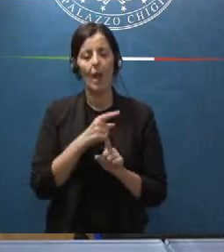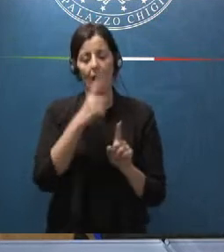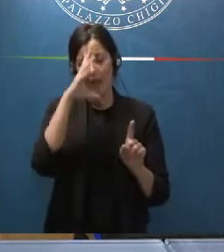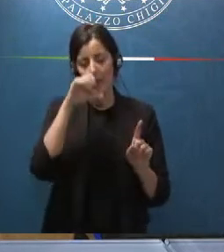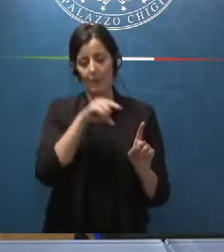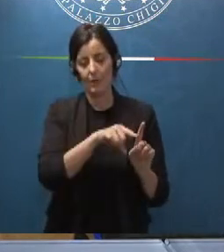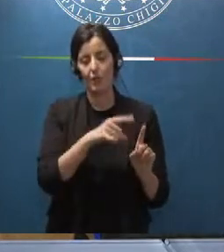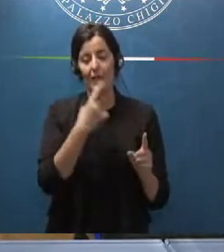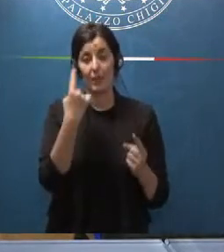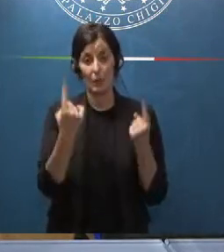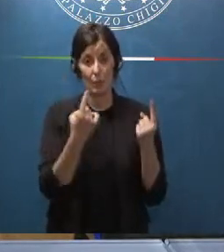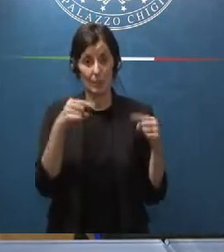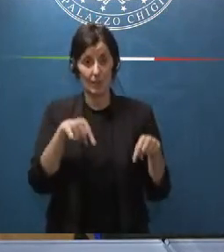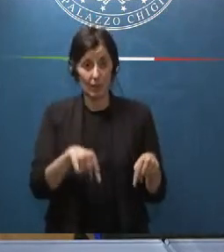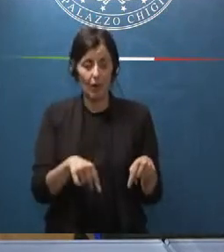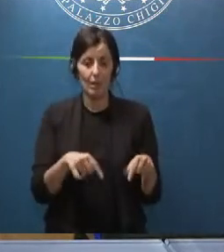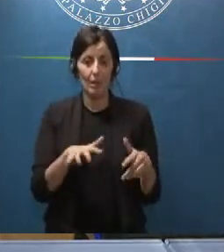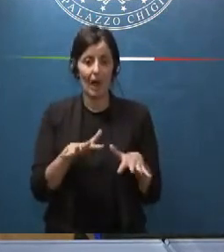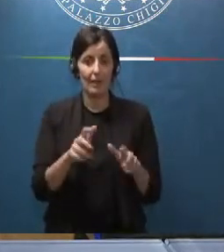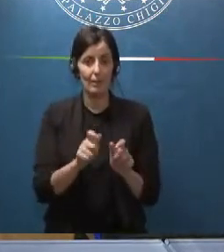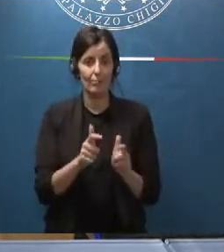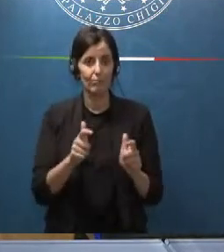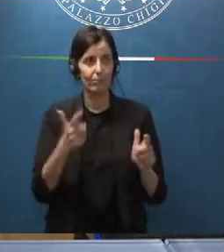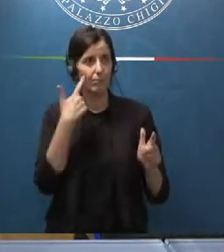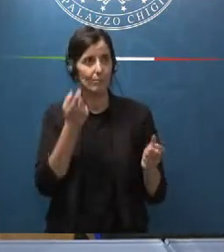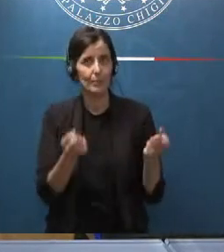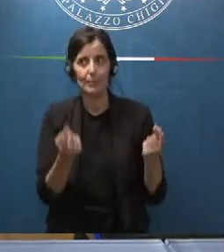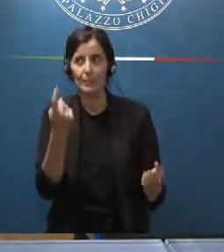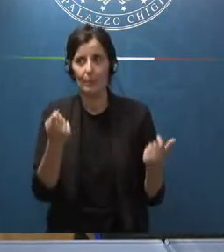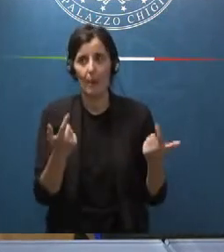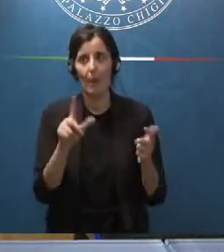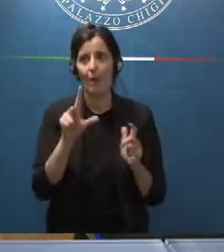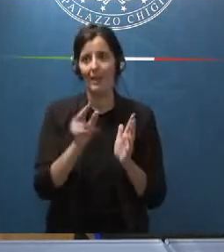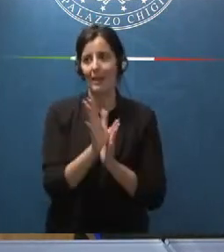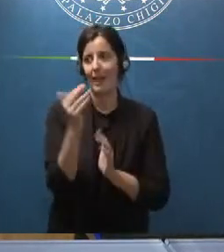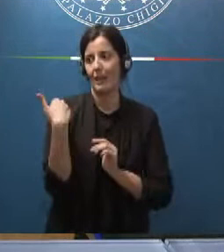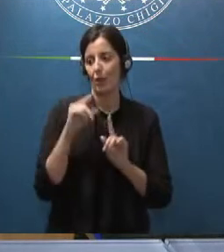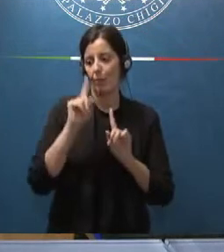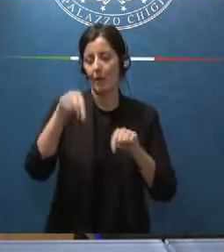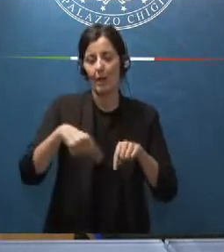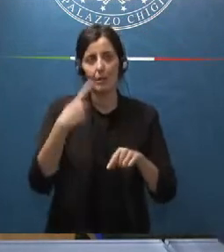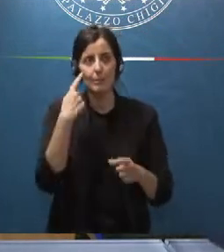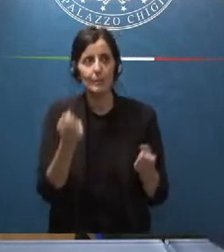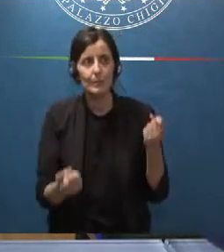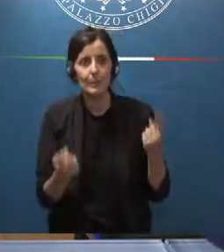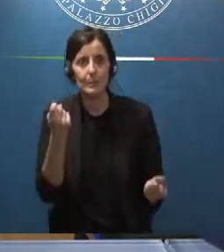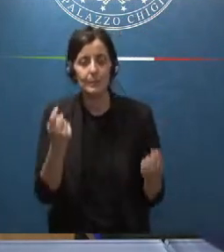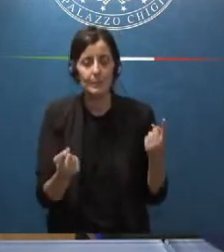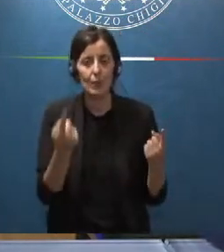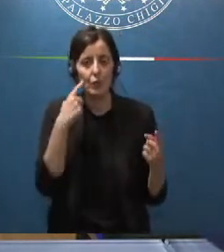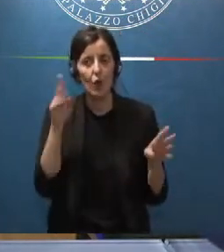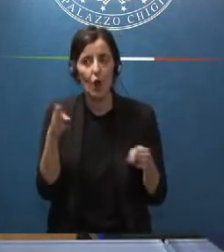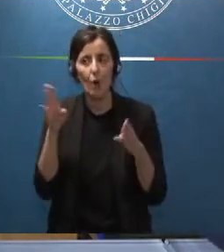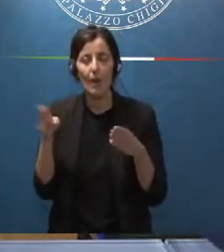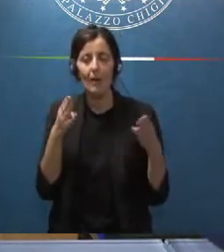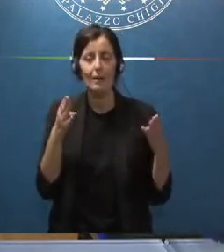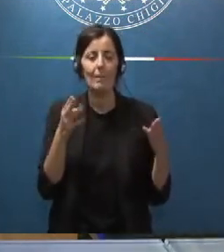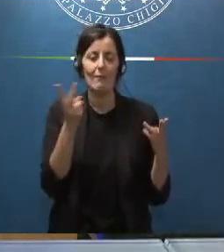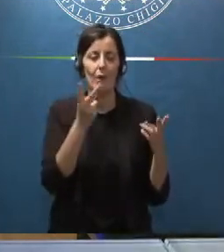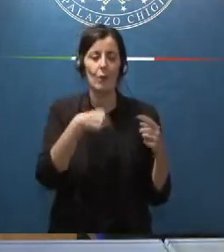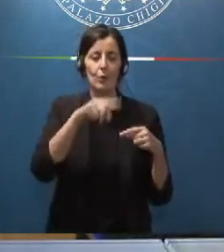queste cose poi adesso stanno emergendo a distanza di 30 anni ma tutti le avevamo immaginate